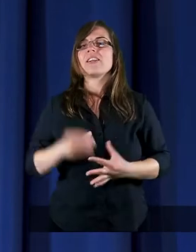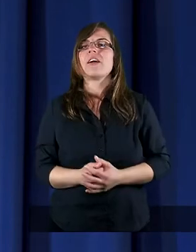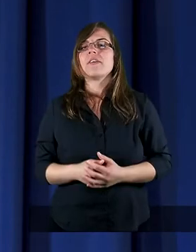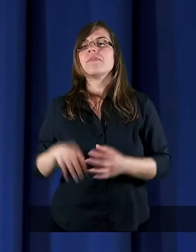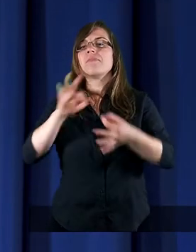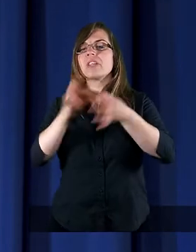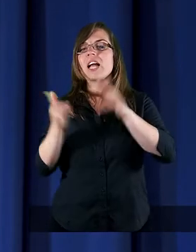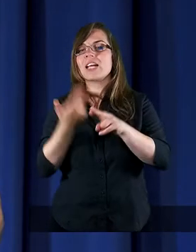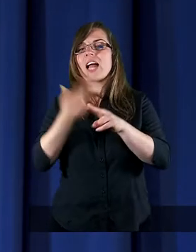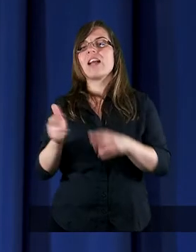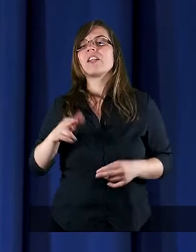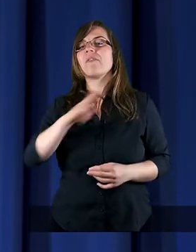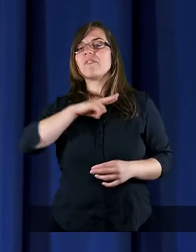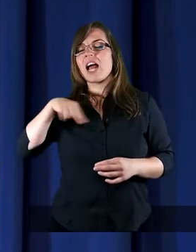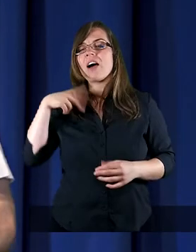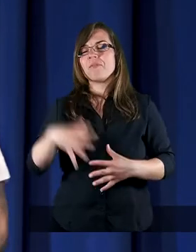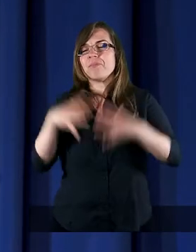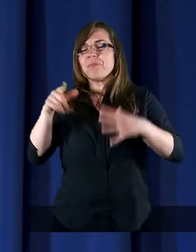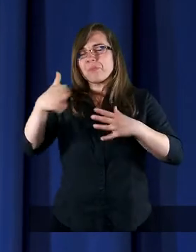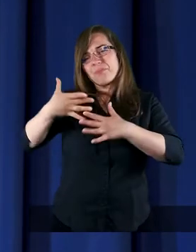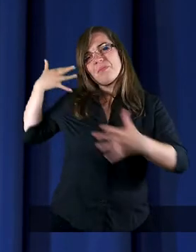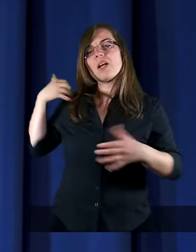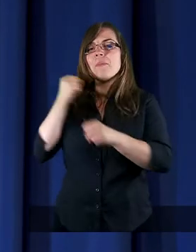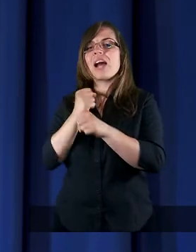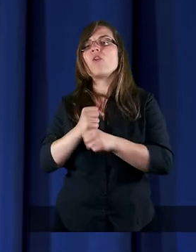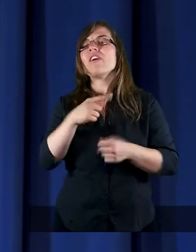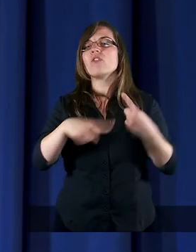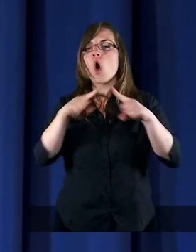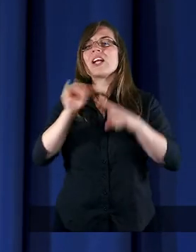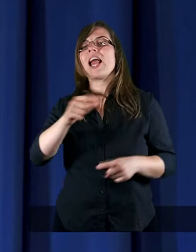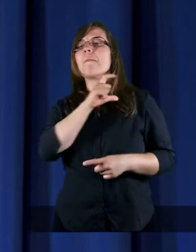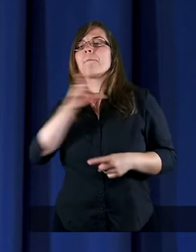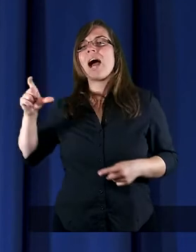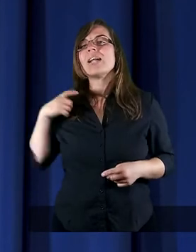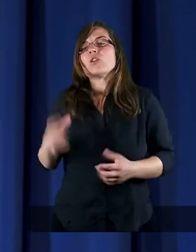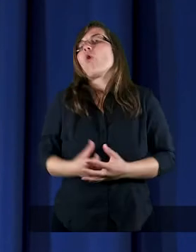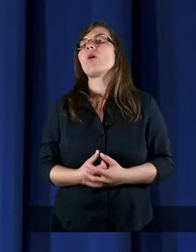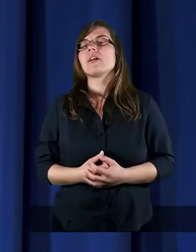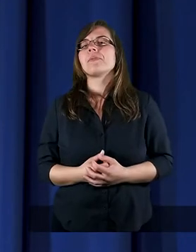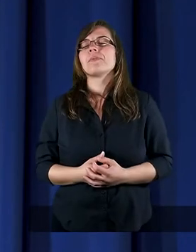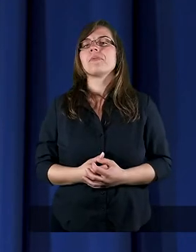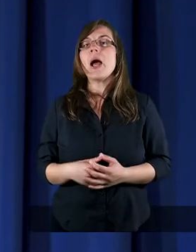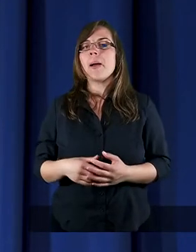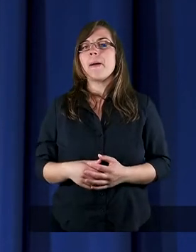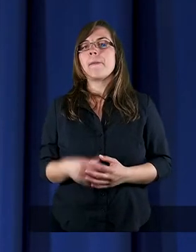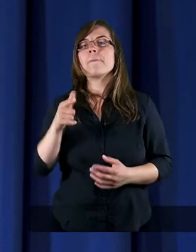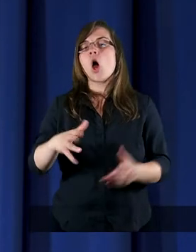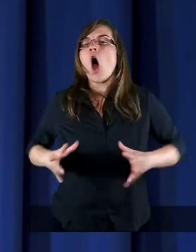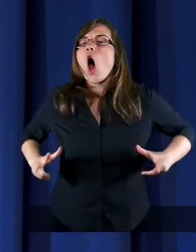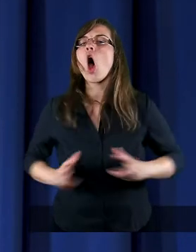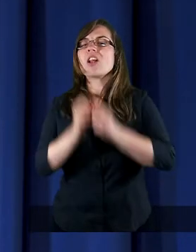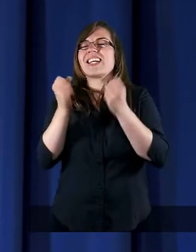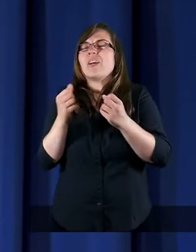Już dziesięć lat czy więcej pracowałem w kościele jako pastor i dopiero odkryłem